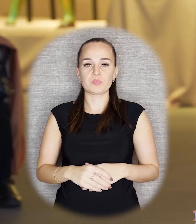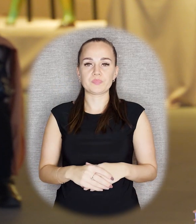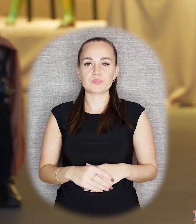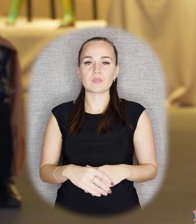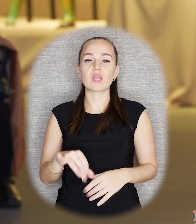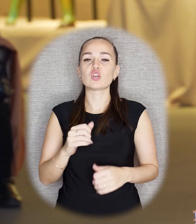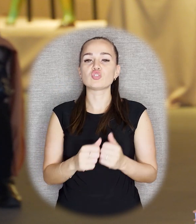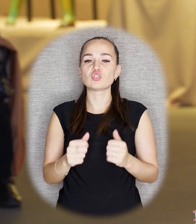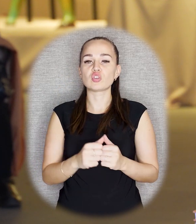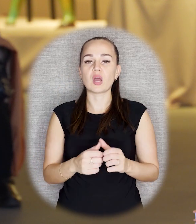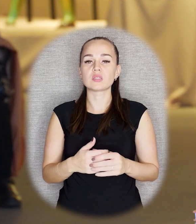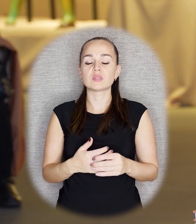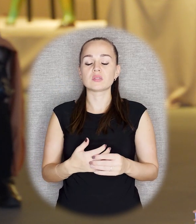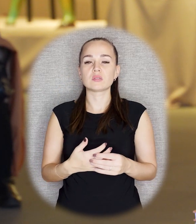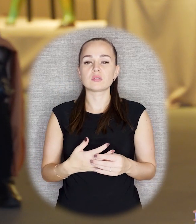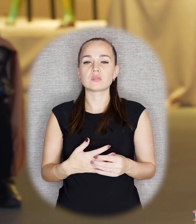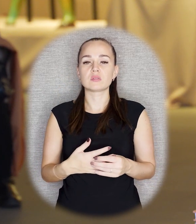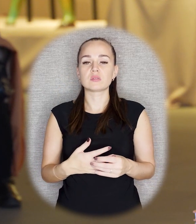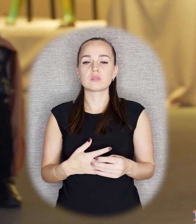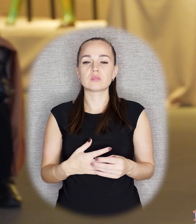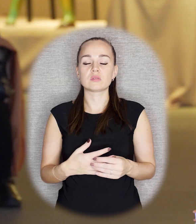именно о кубистических приемах.